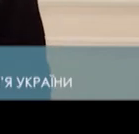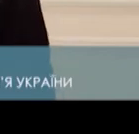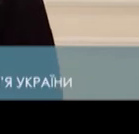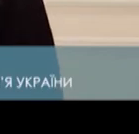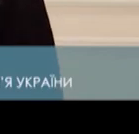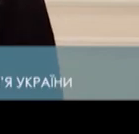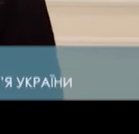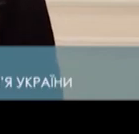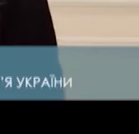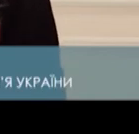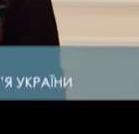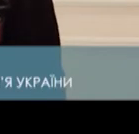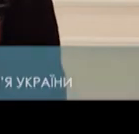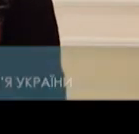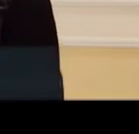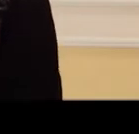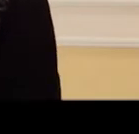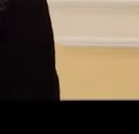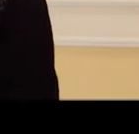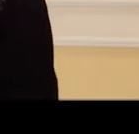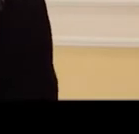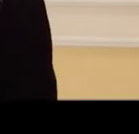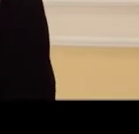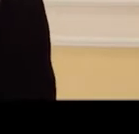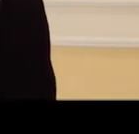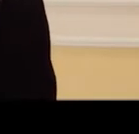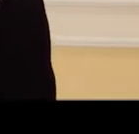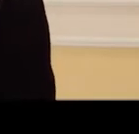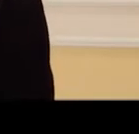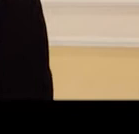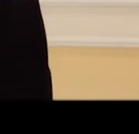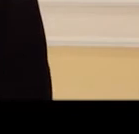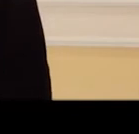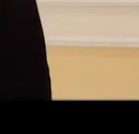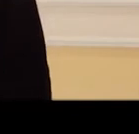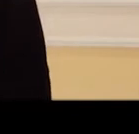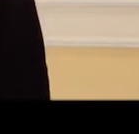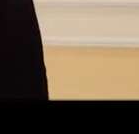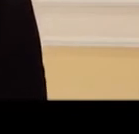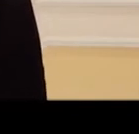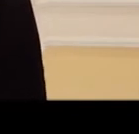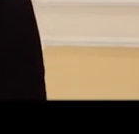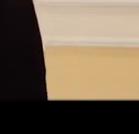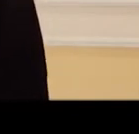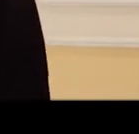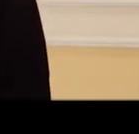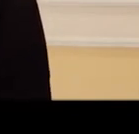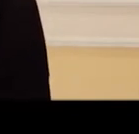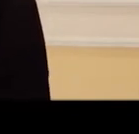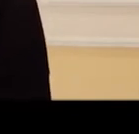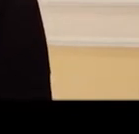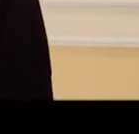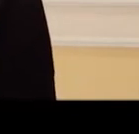інші можуть їх викликати до себе. Є окремий закон, окрема програма, це є надання підвищення